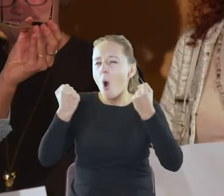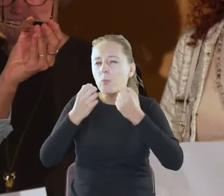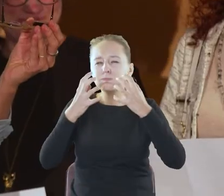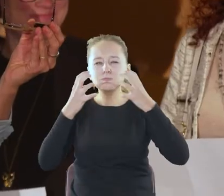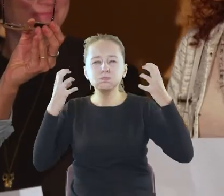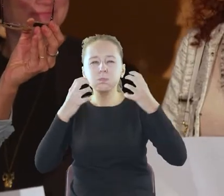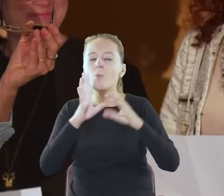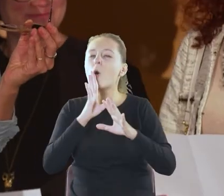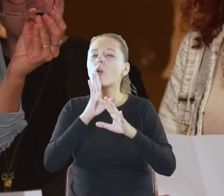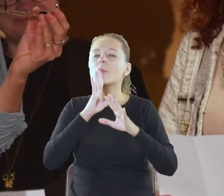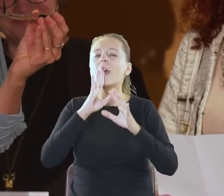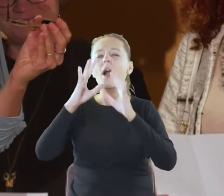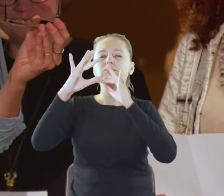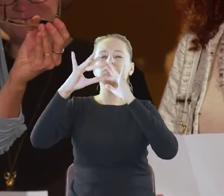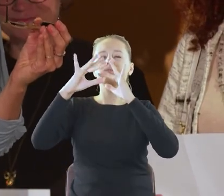chcieli zagrać na trąbce.